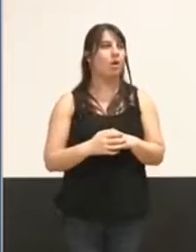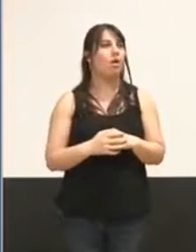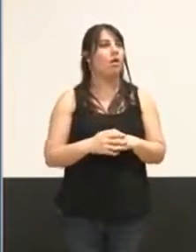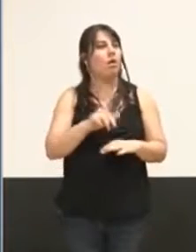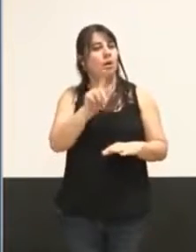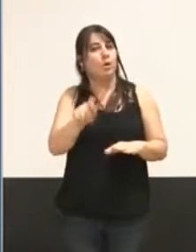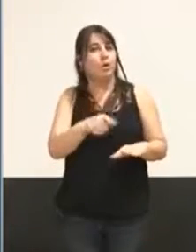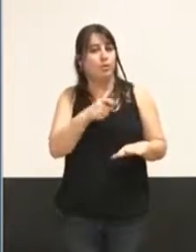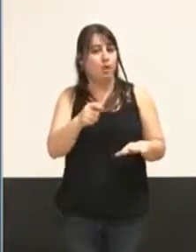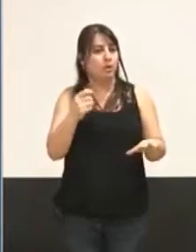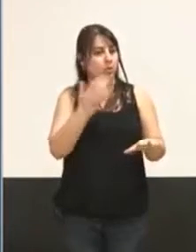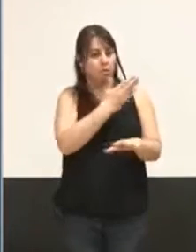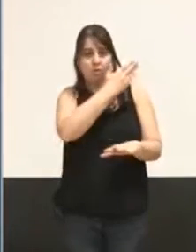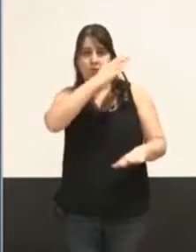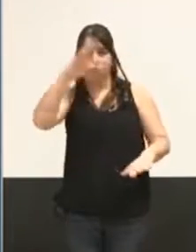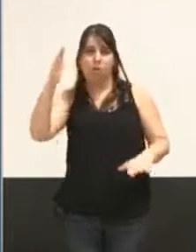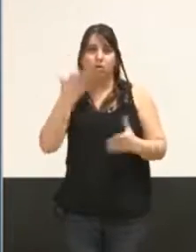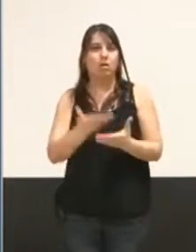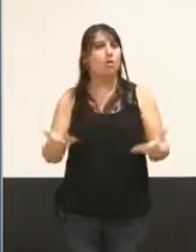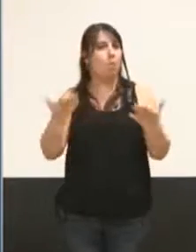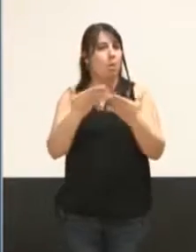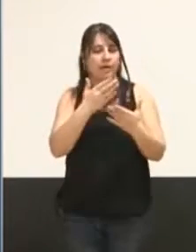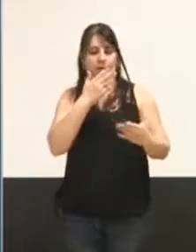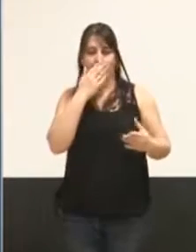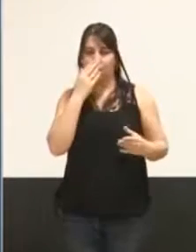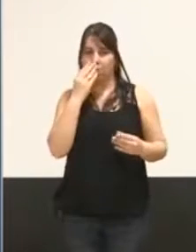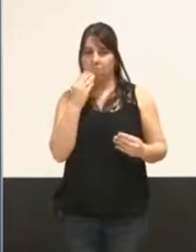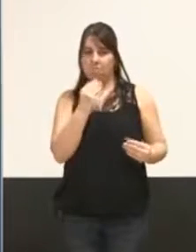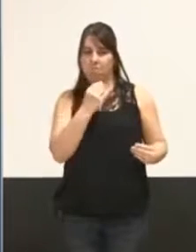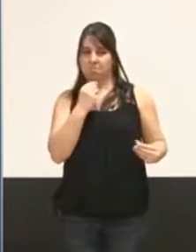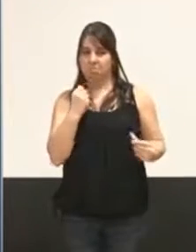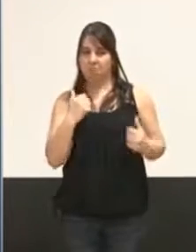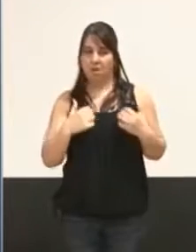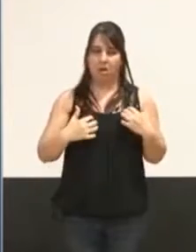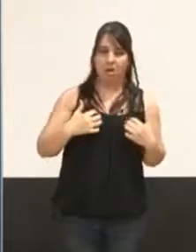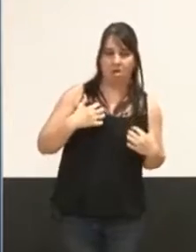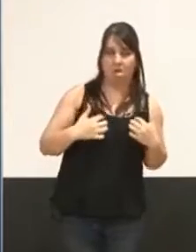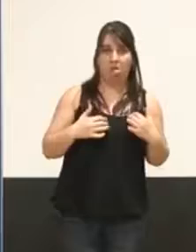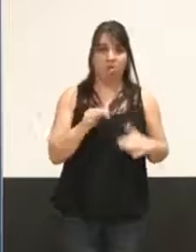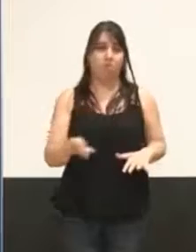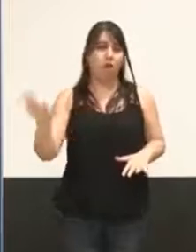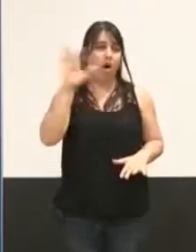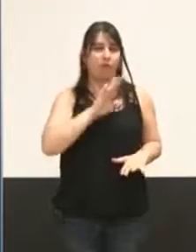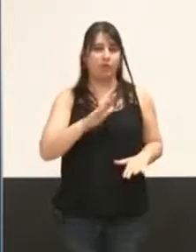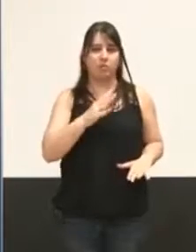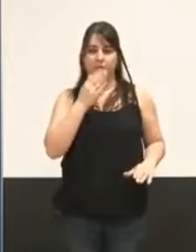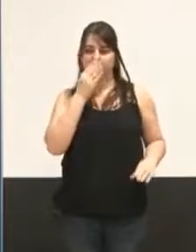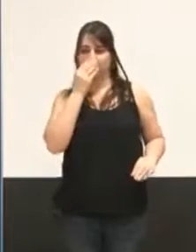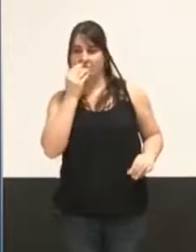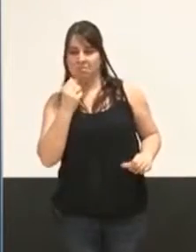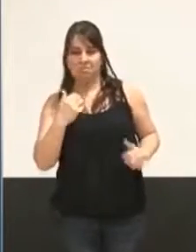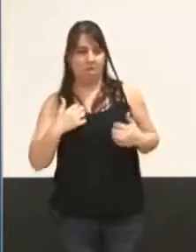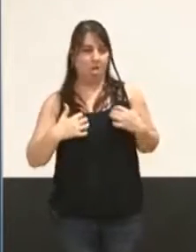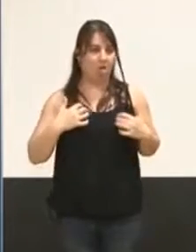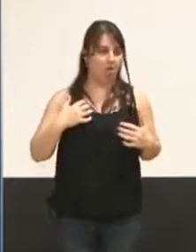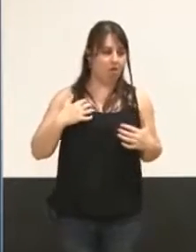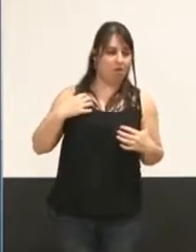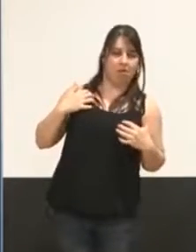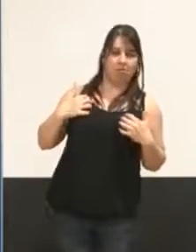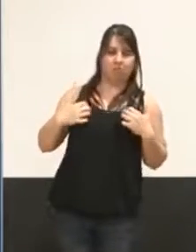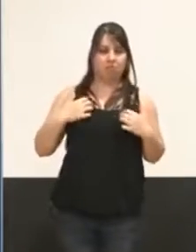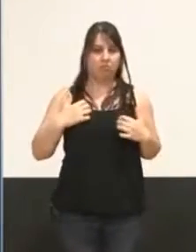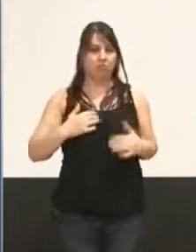encore davantage dans le contexte de suspicion qui est celui que notre pays traverse. Mais nous le devons aussi avec